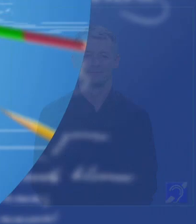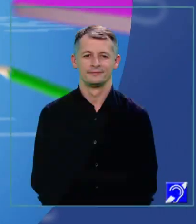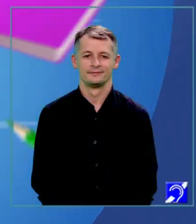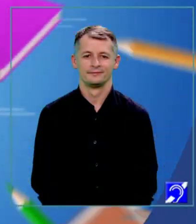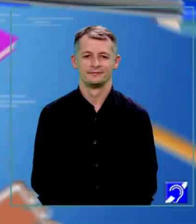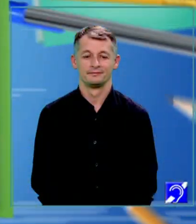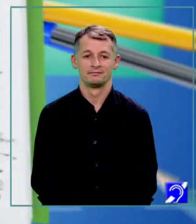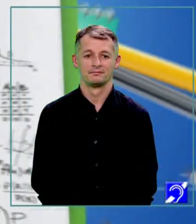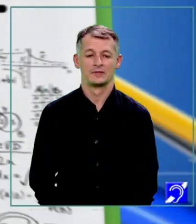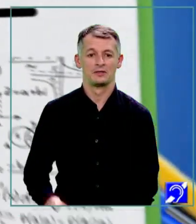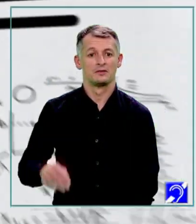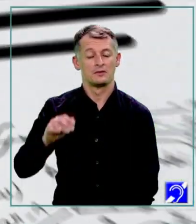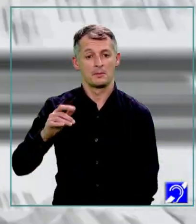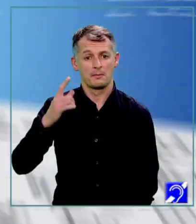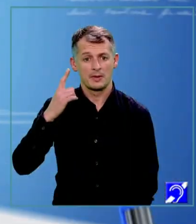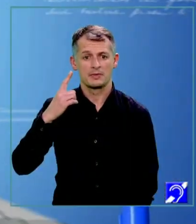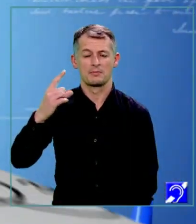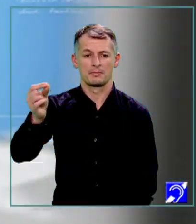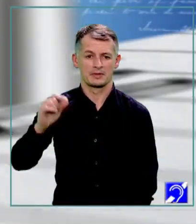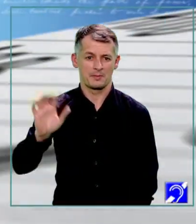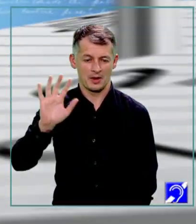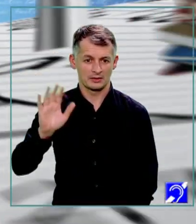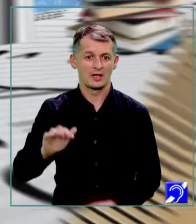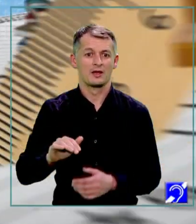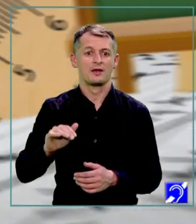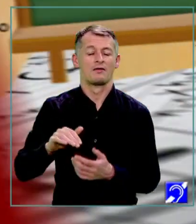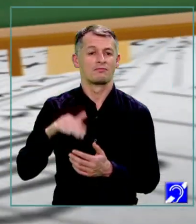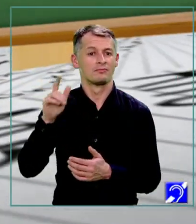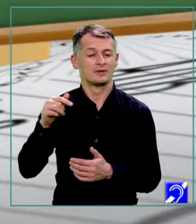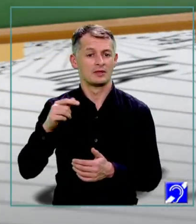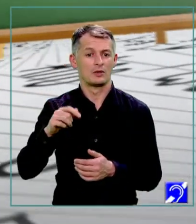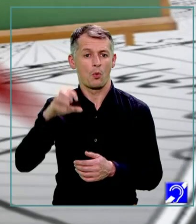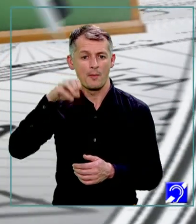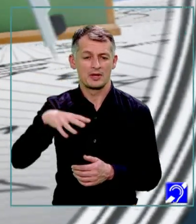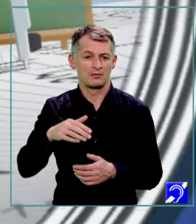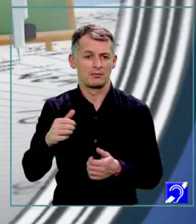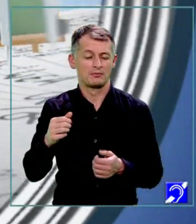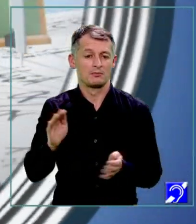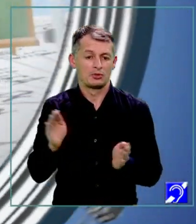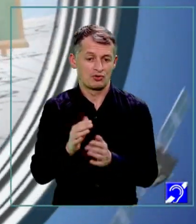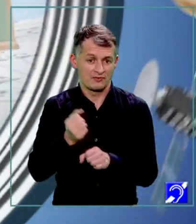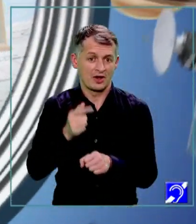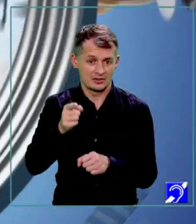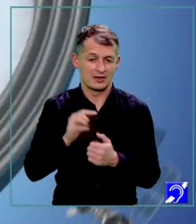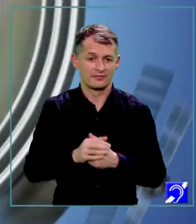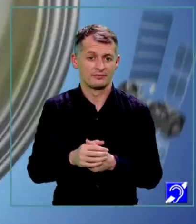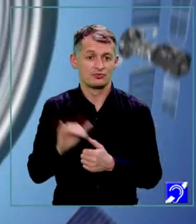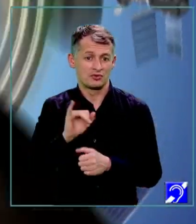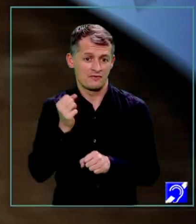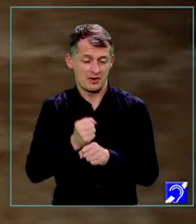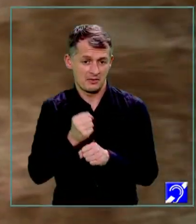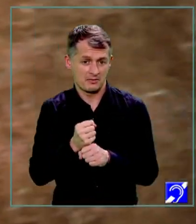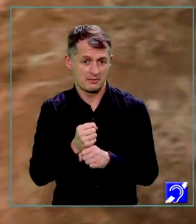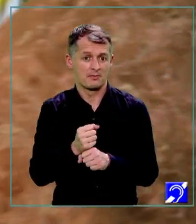Să ai departe de oamenii care îți micșorează ambiția. Oamenii mici întotdeauna fac asta. Cei cu adevărat mari te fac să